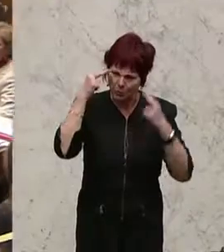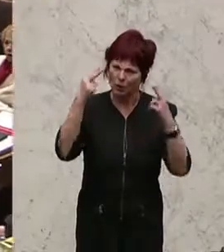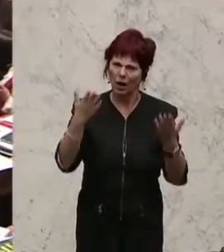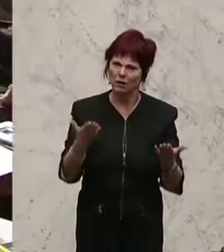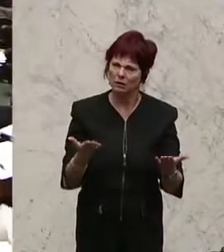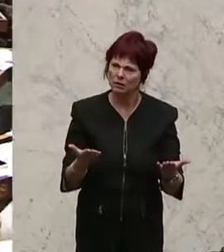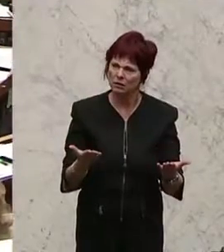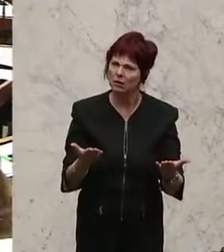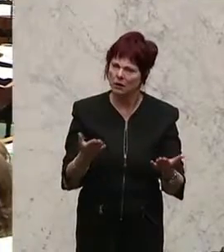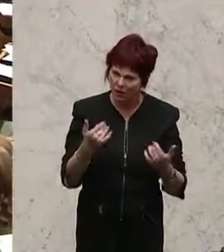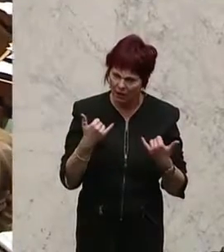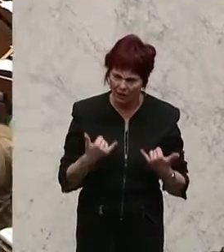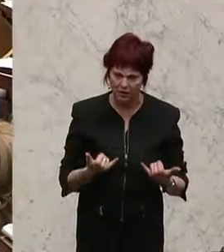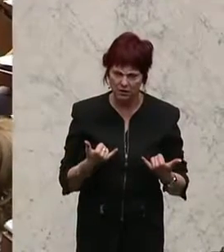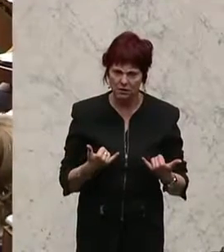wir kommen